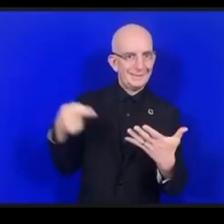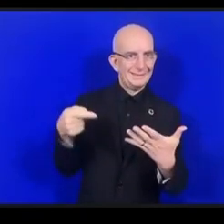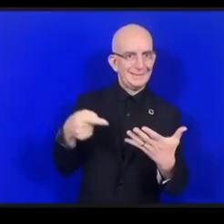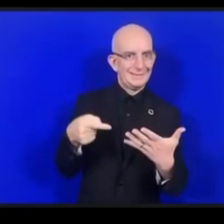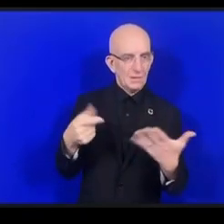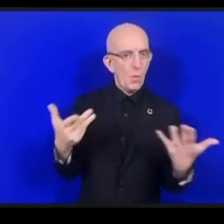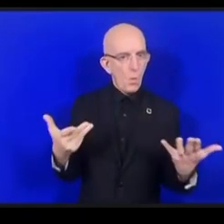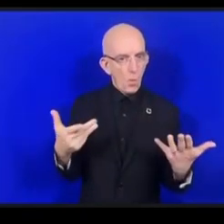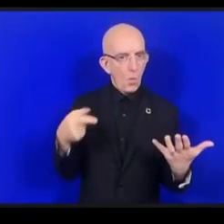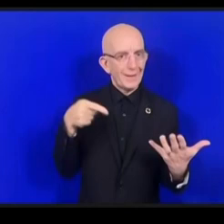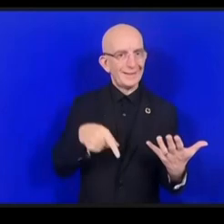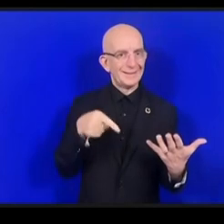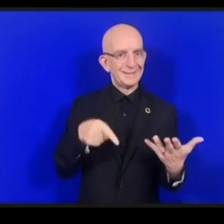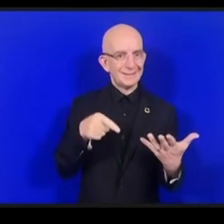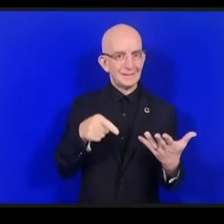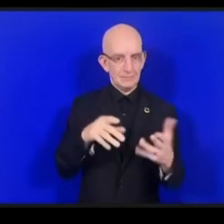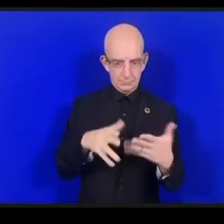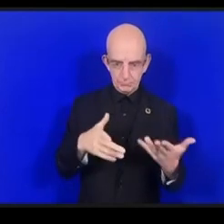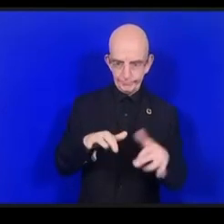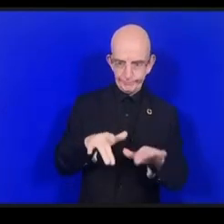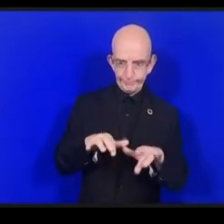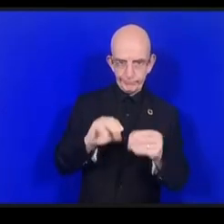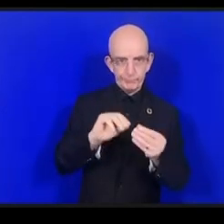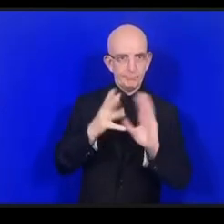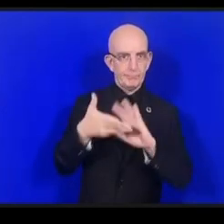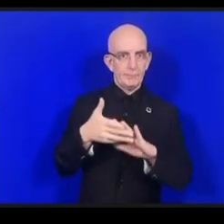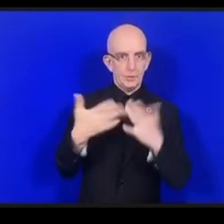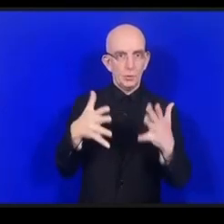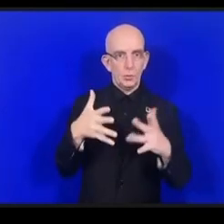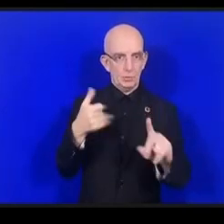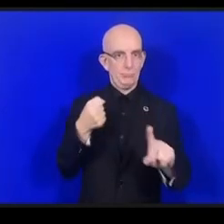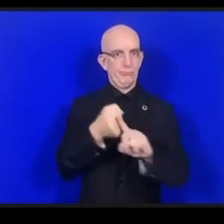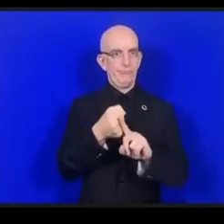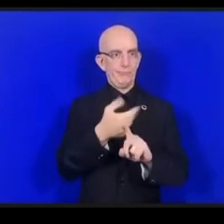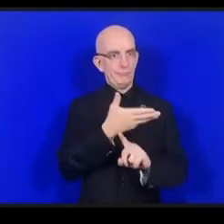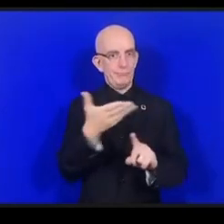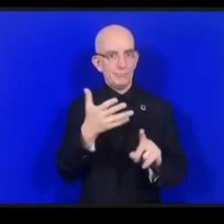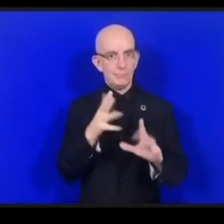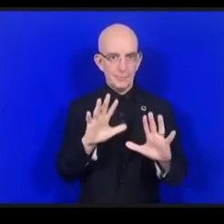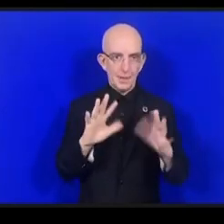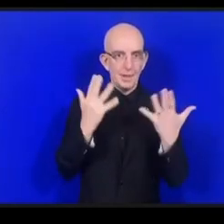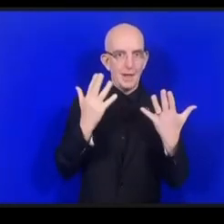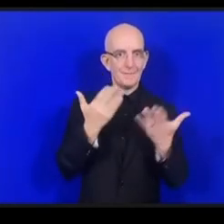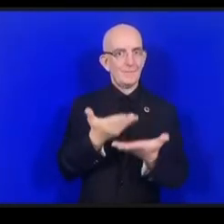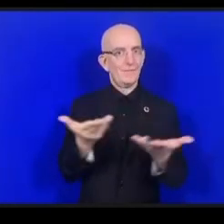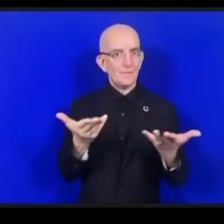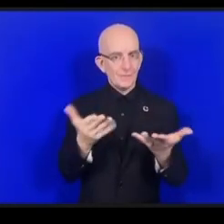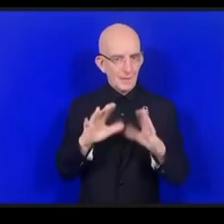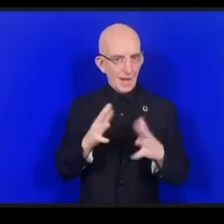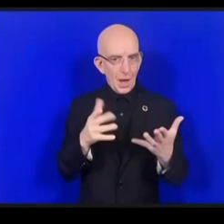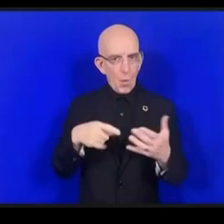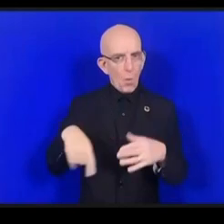ولا يدركون مدى تأثيرها على حياتنا اليومية